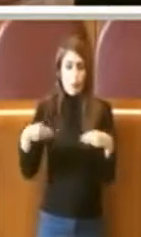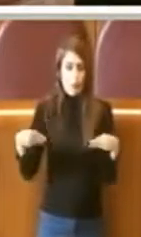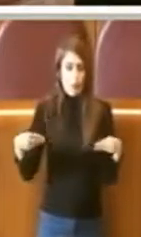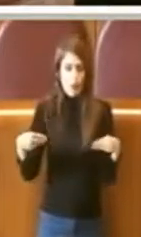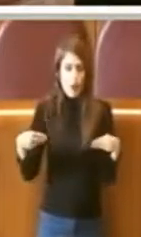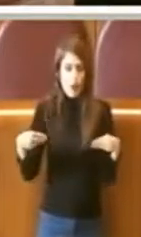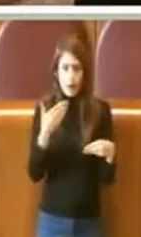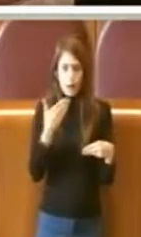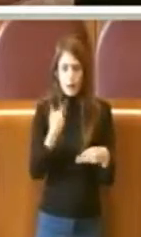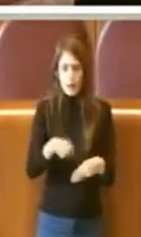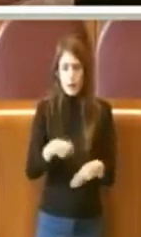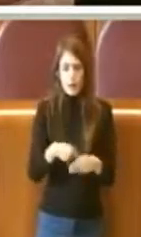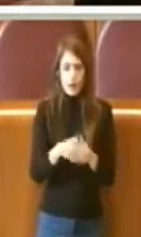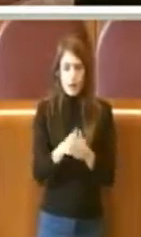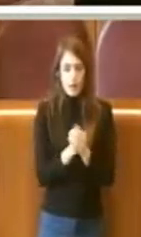Grazie, Presidente.